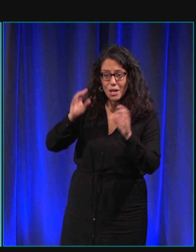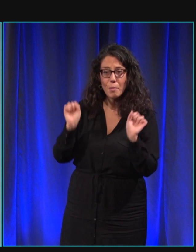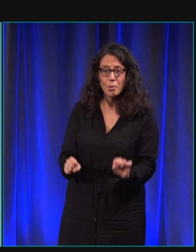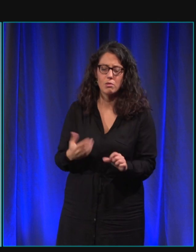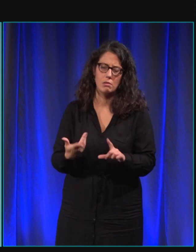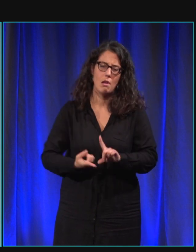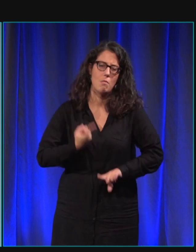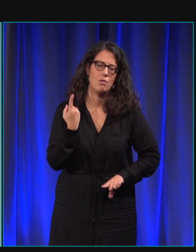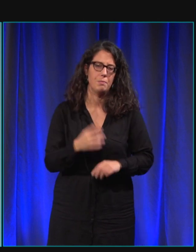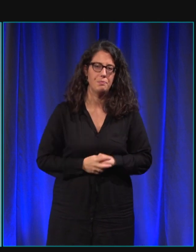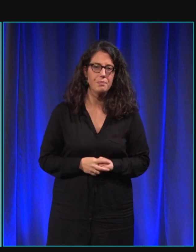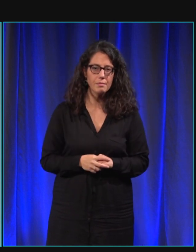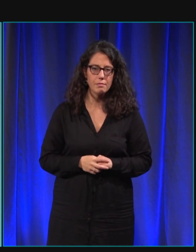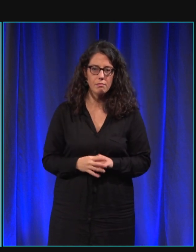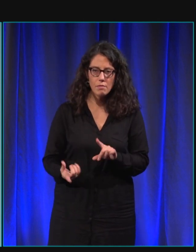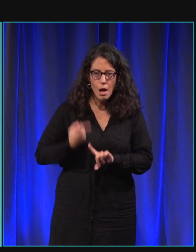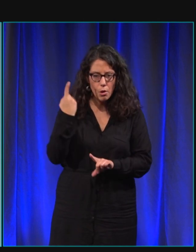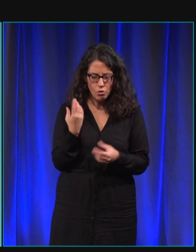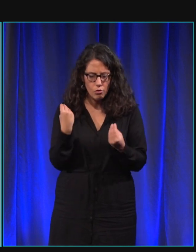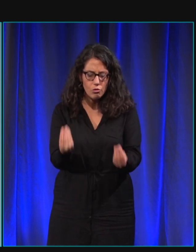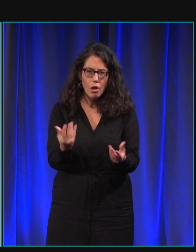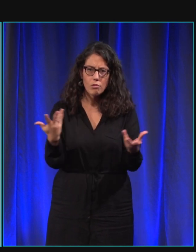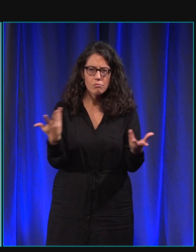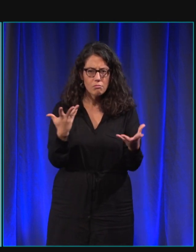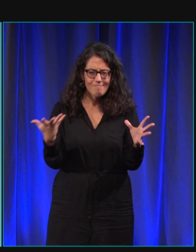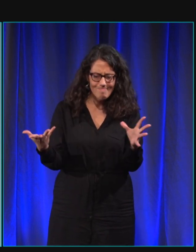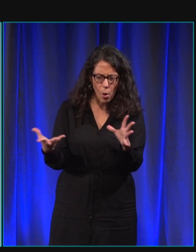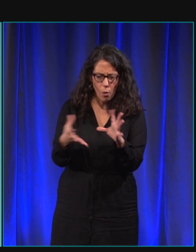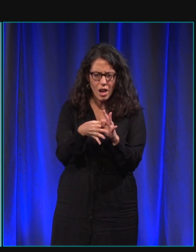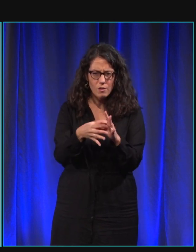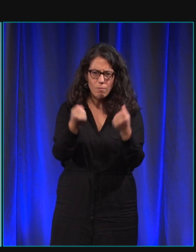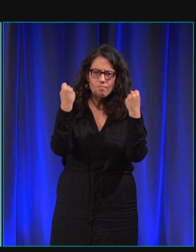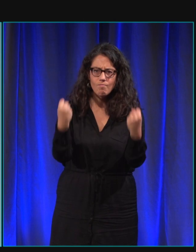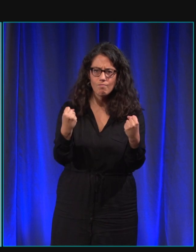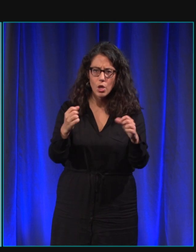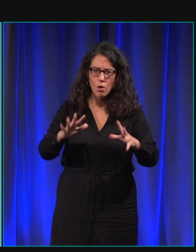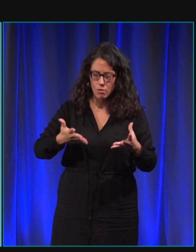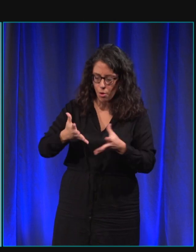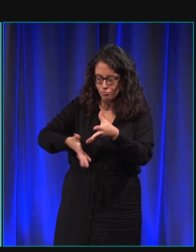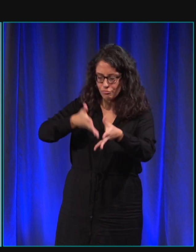'est très important de pouvoir avoir vraiment une grosse relation avec son chien et de pouvoir lui demander